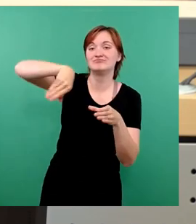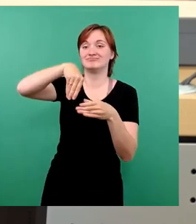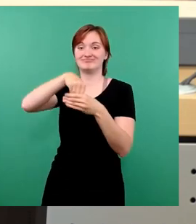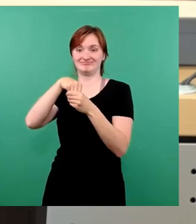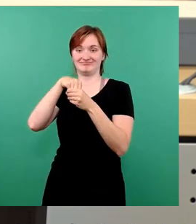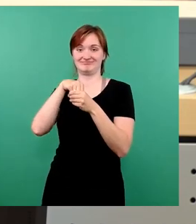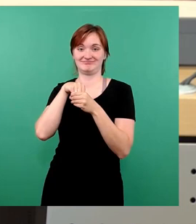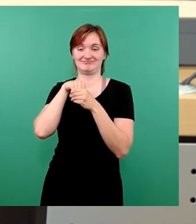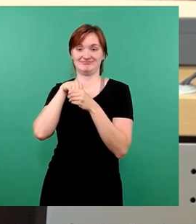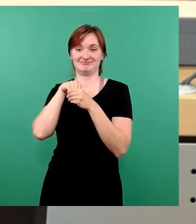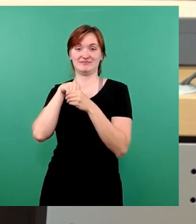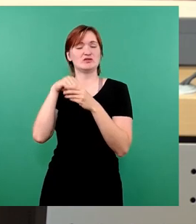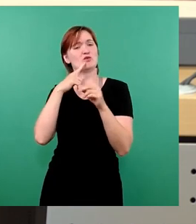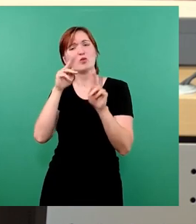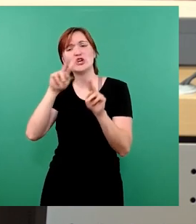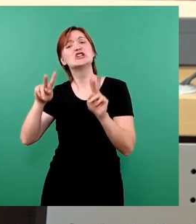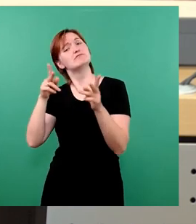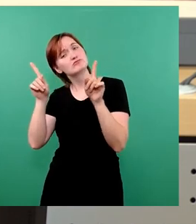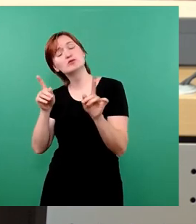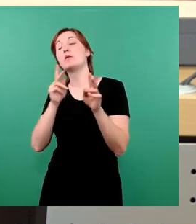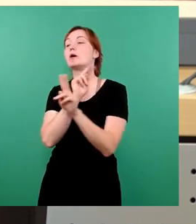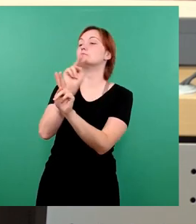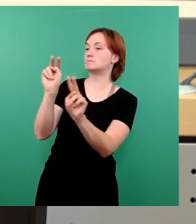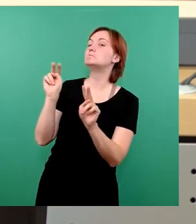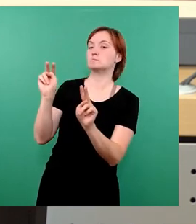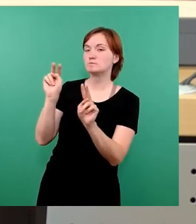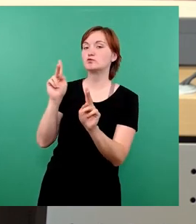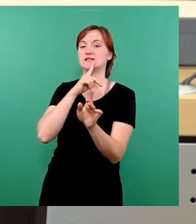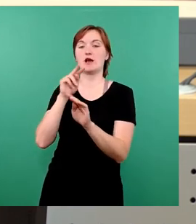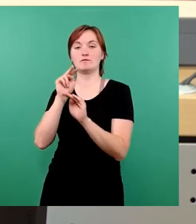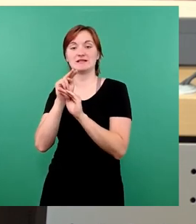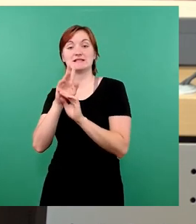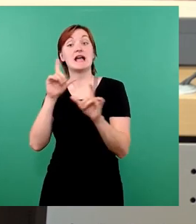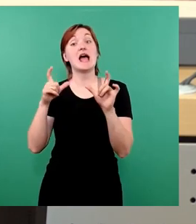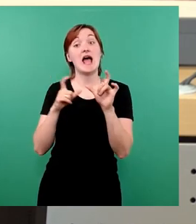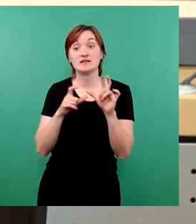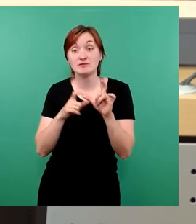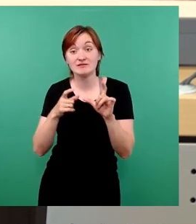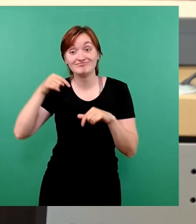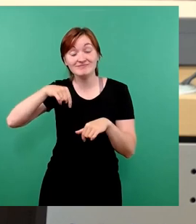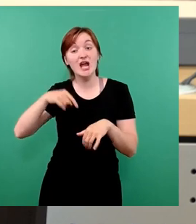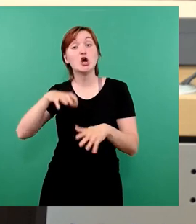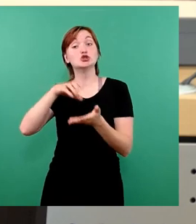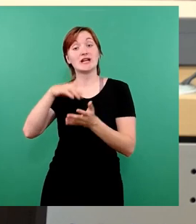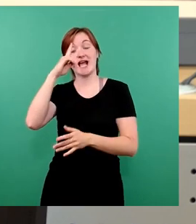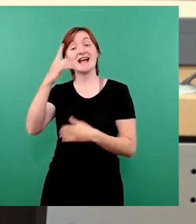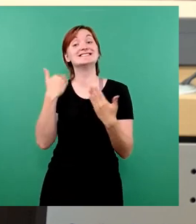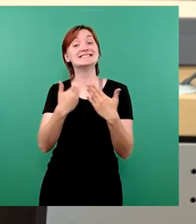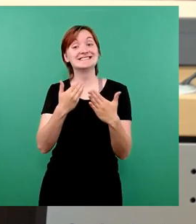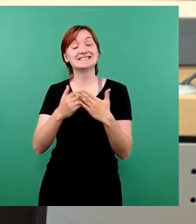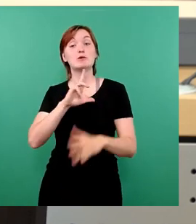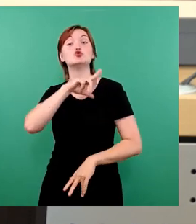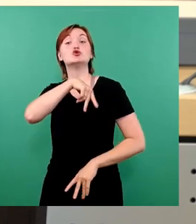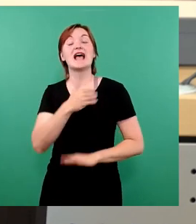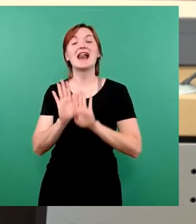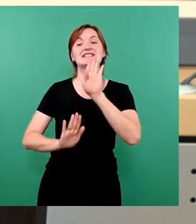ganzen Unterschiedlichkeit im Blick hat. Auch, weil es die SPD in diesem Stadtrat gibt, ist der Haushalt ein sozialdemokratischer,